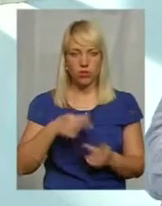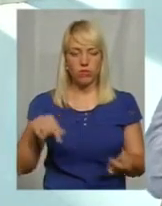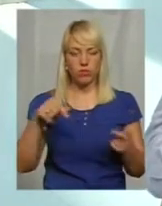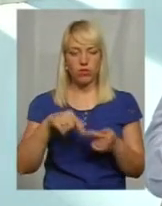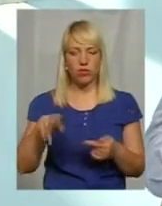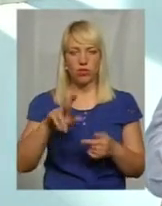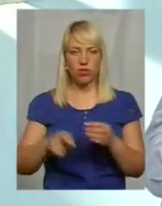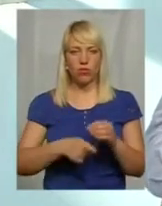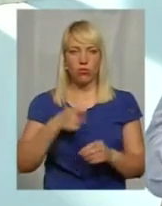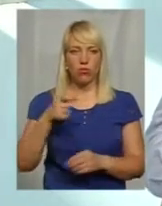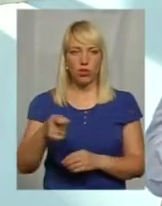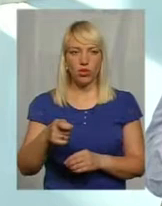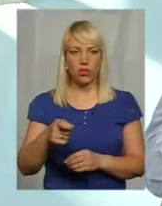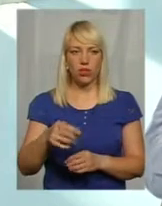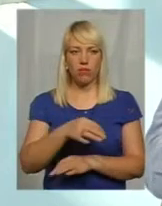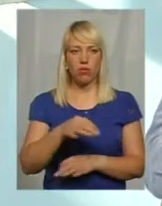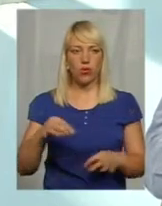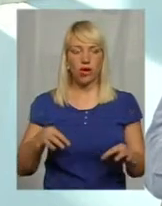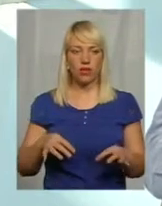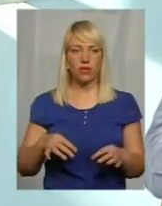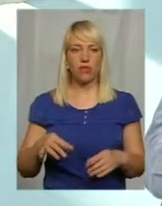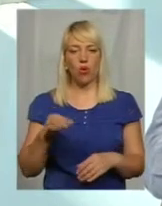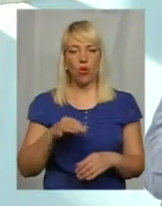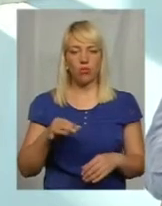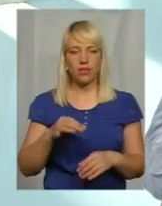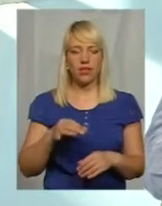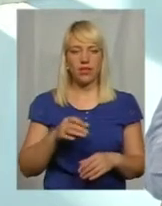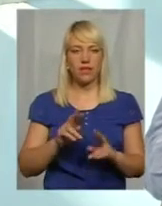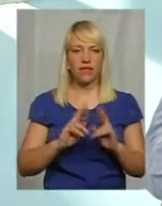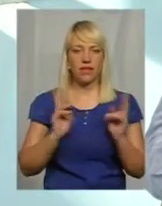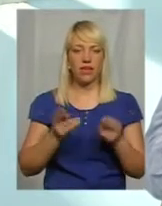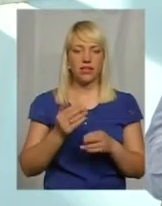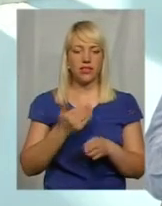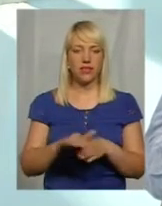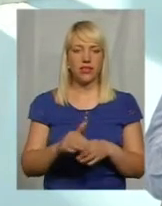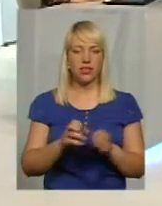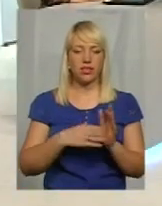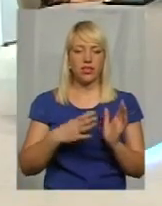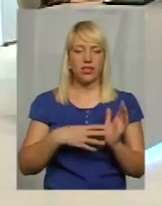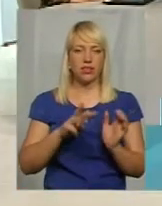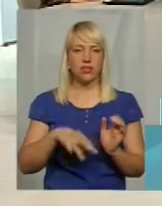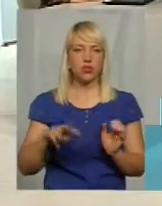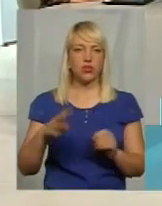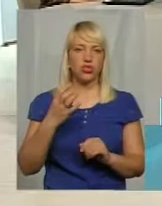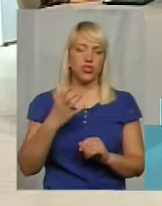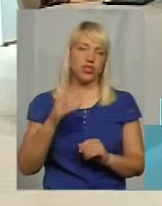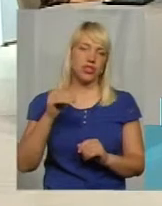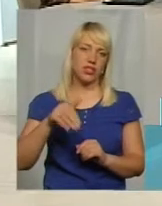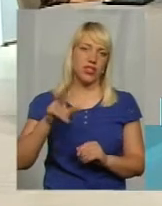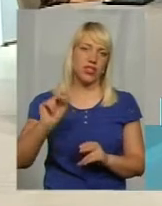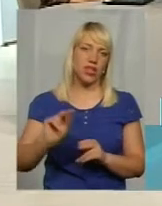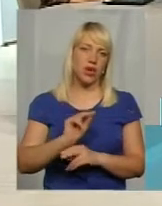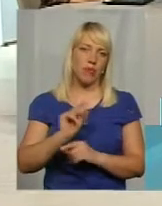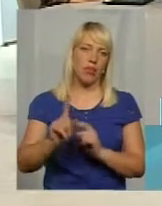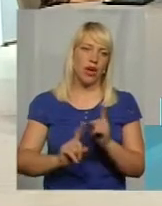поданих проєктів, обласна адміністрація виділила мільйонів 400 тисяч на ремонт,